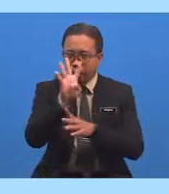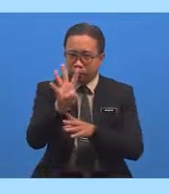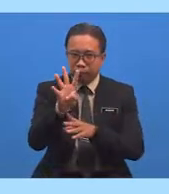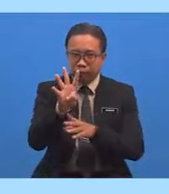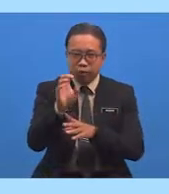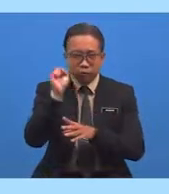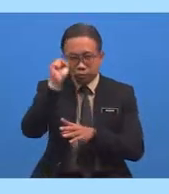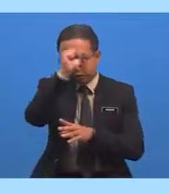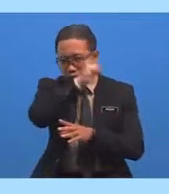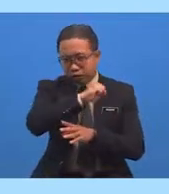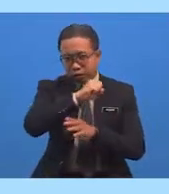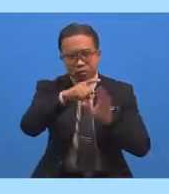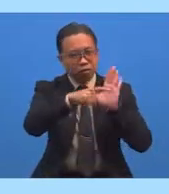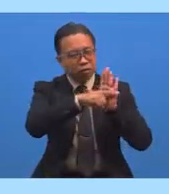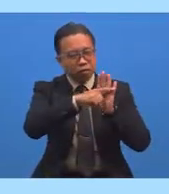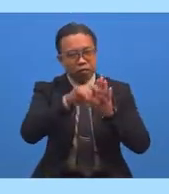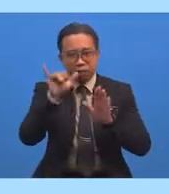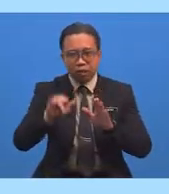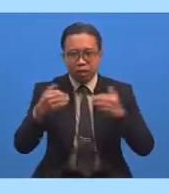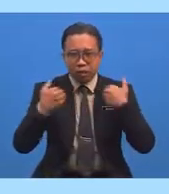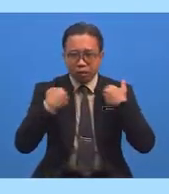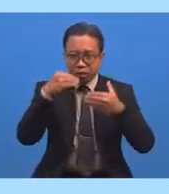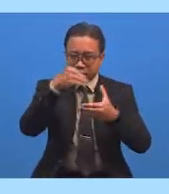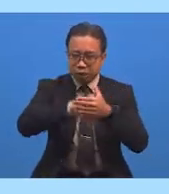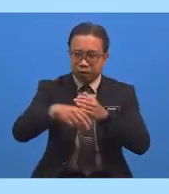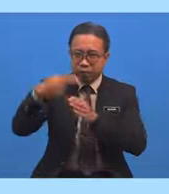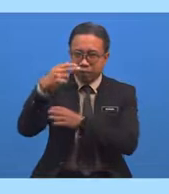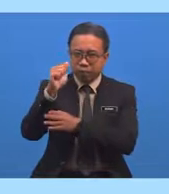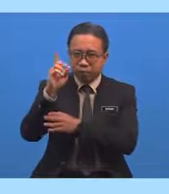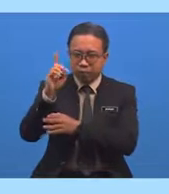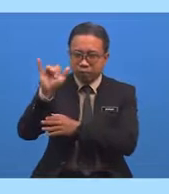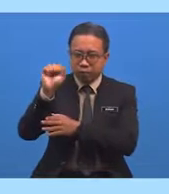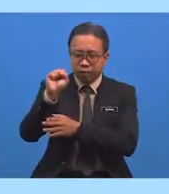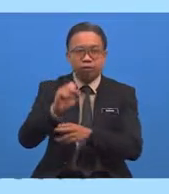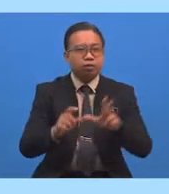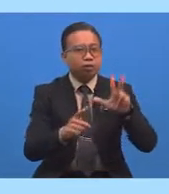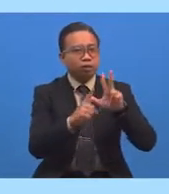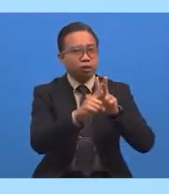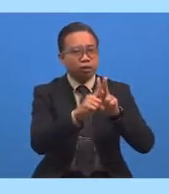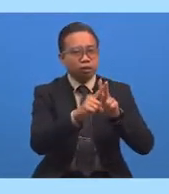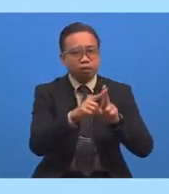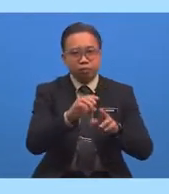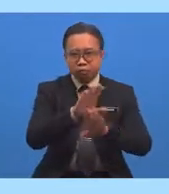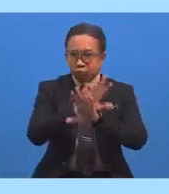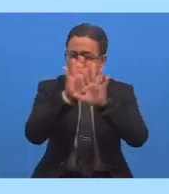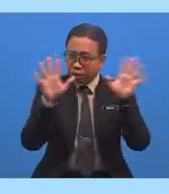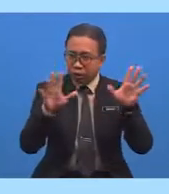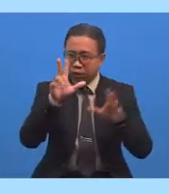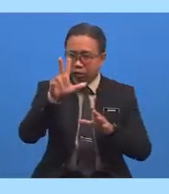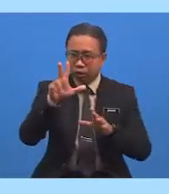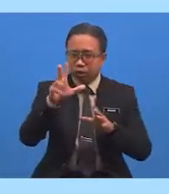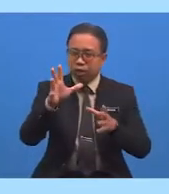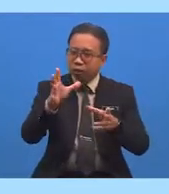sifat negatif Yang terdapat di dalam hadis Ketiga, menerangkan tiga